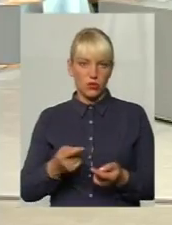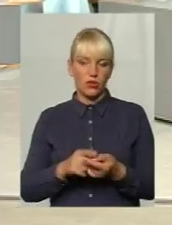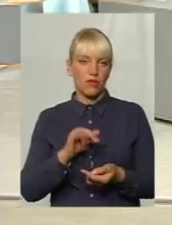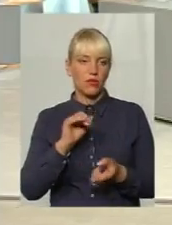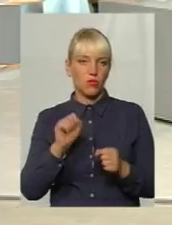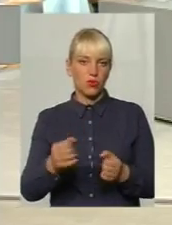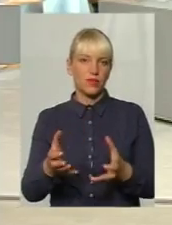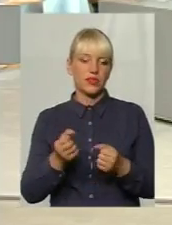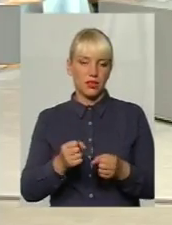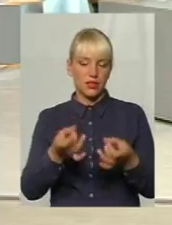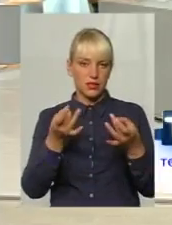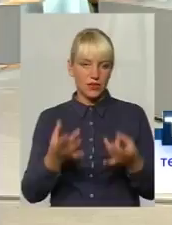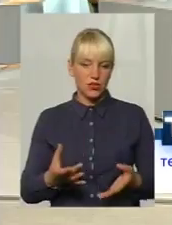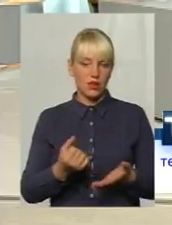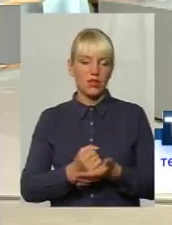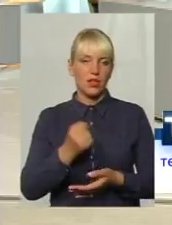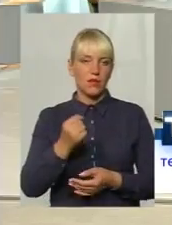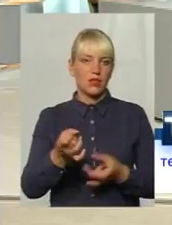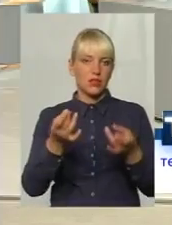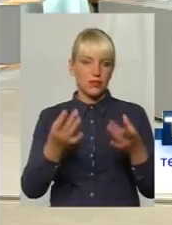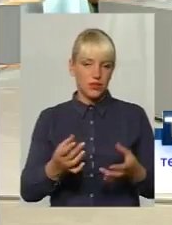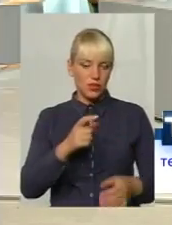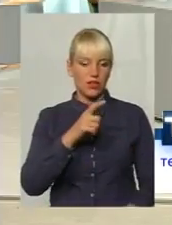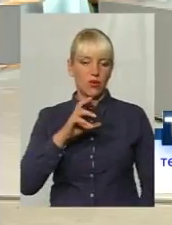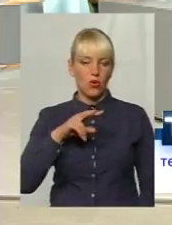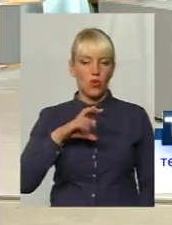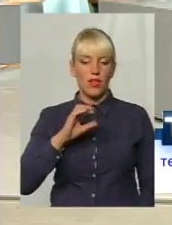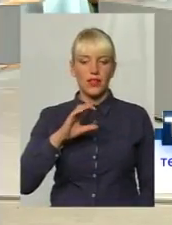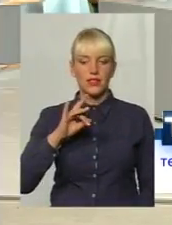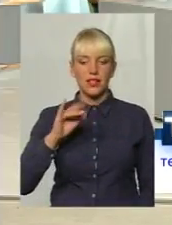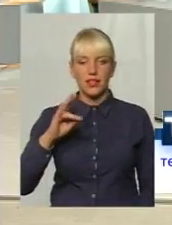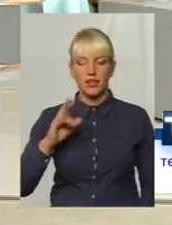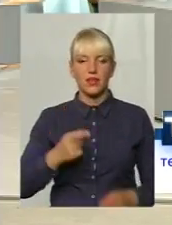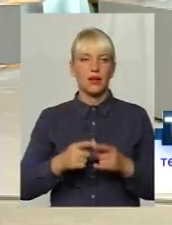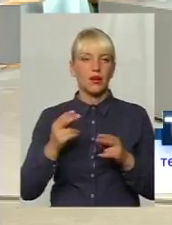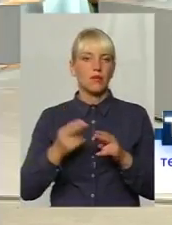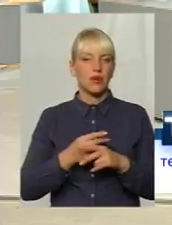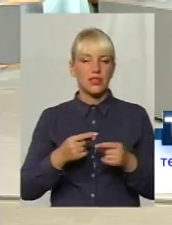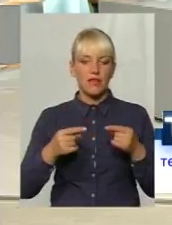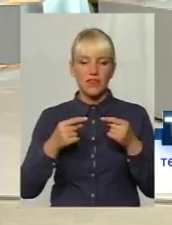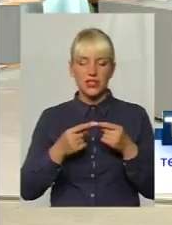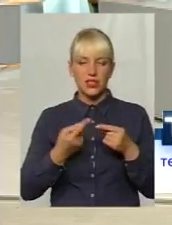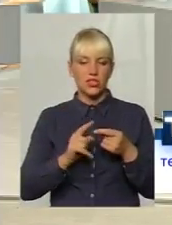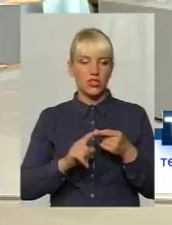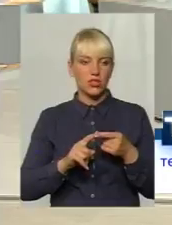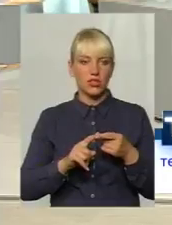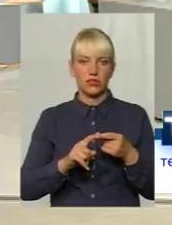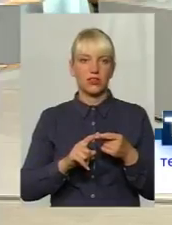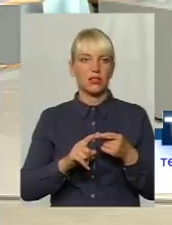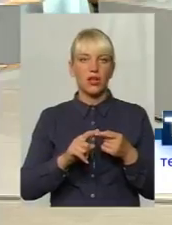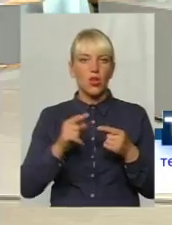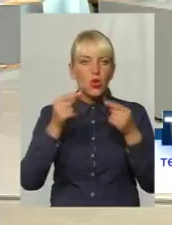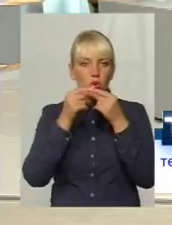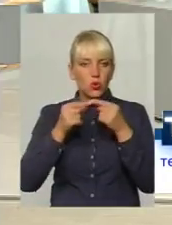взяти звичайне направлення на звичайний холістерин без визначення ото цих самих фракцій холістеринових і піти в першу поліклініку в